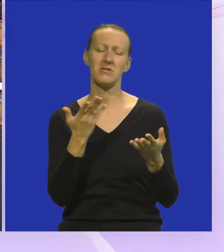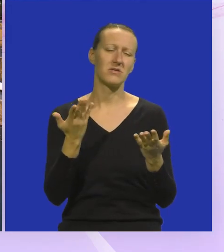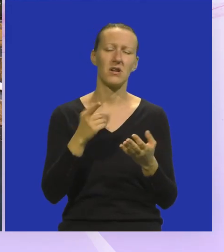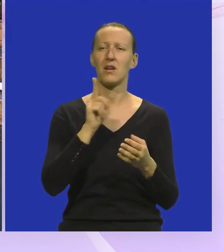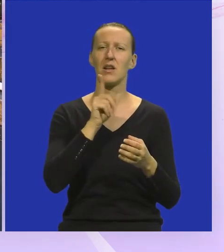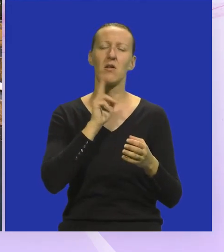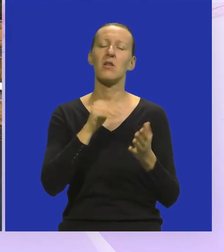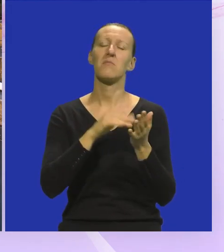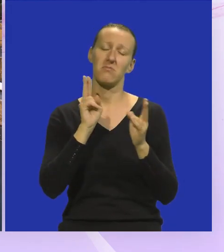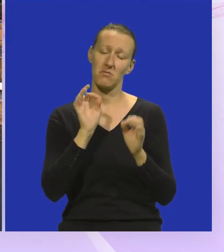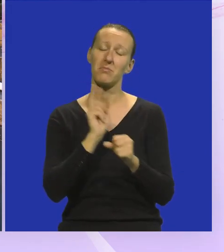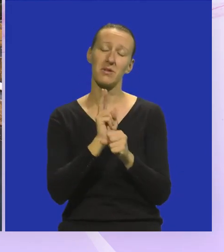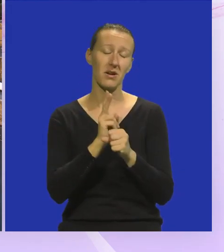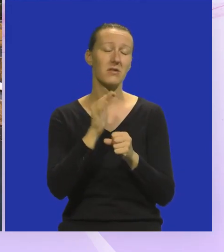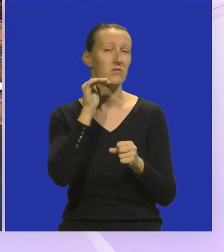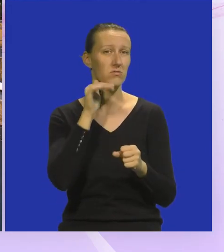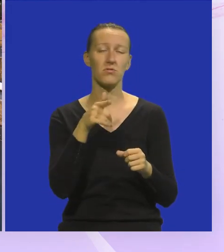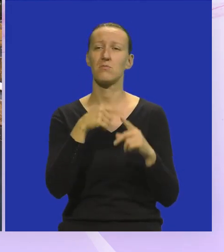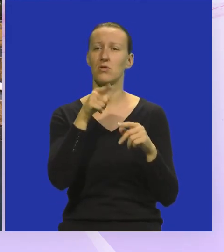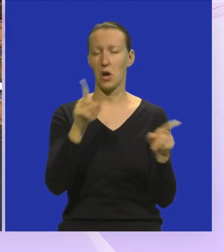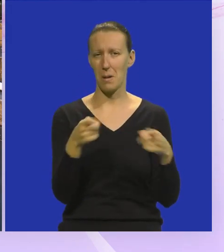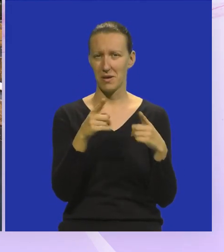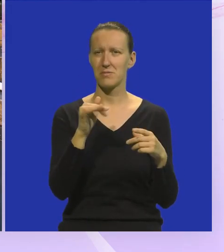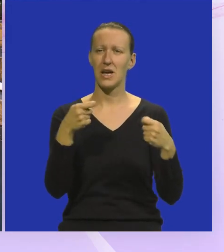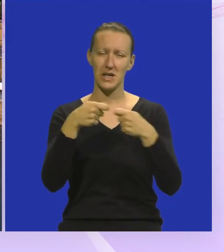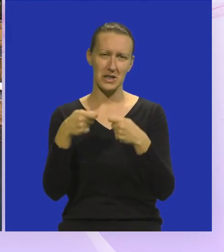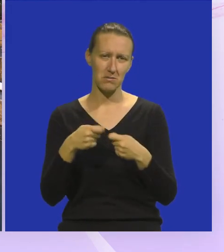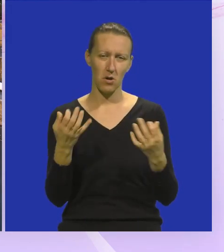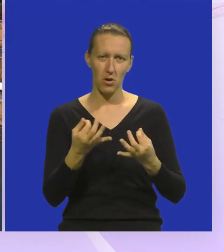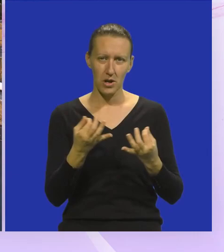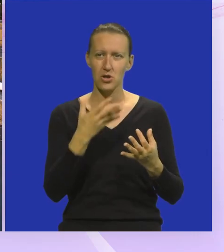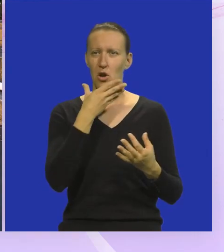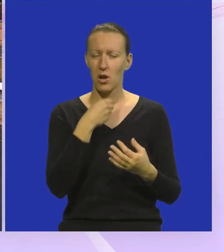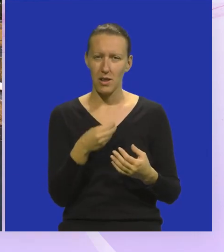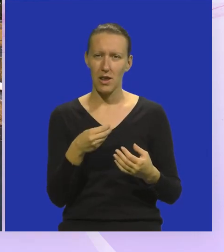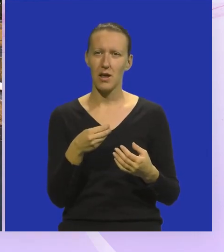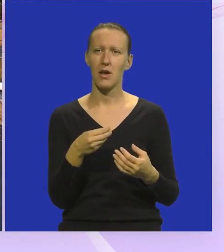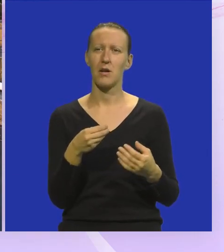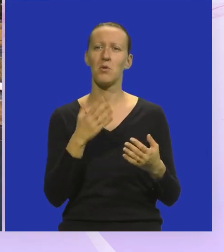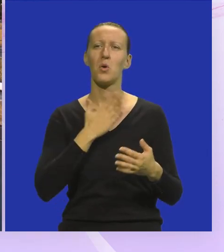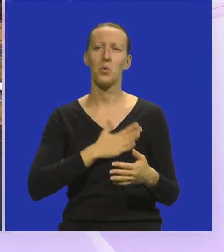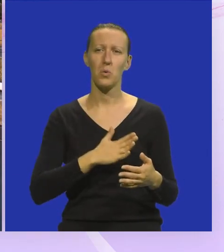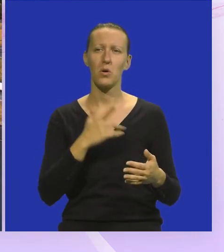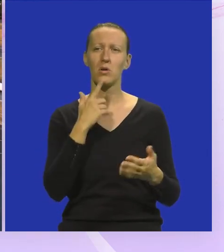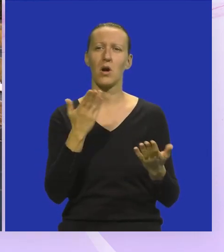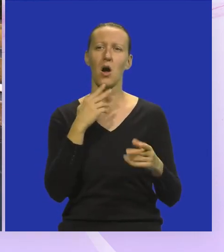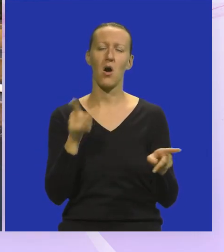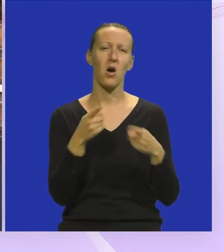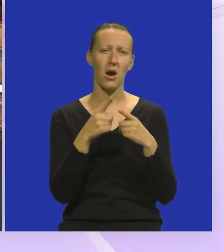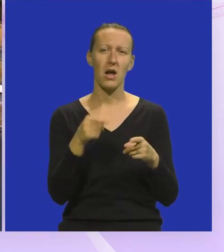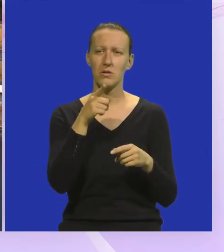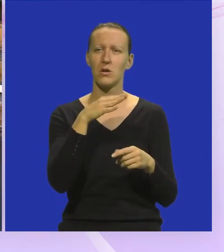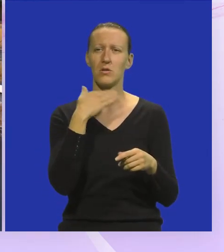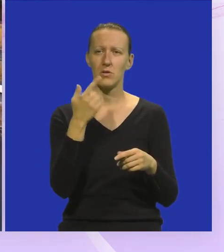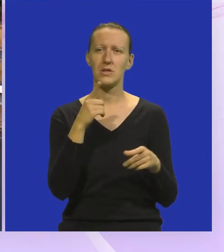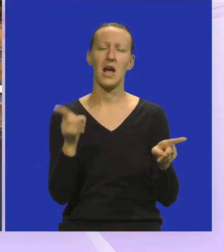trebamo, da što trebamo obratiti pažnju I upravo zato je nastala pjesma, da spoji nešto lijepo, ugodno kao glazbu I to